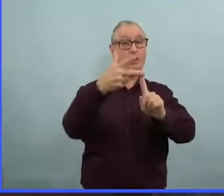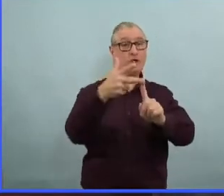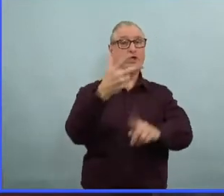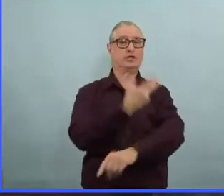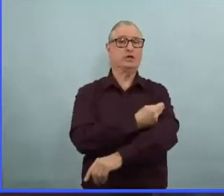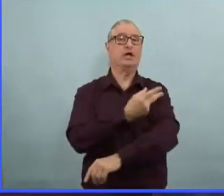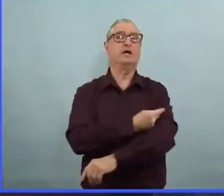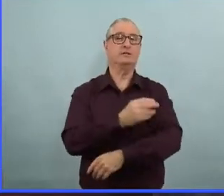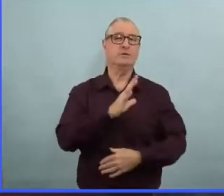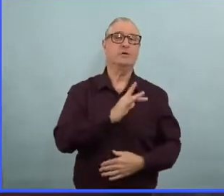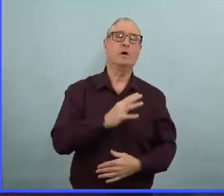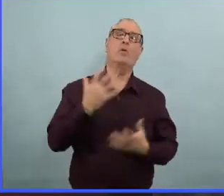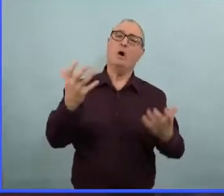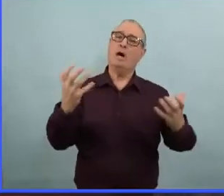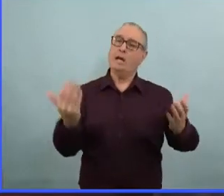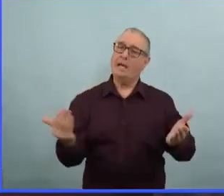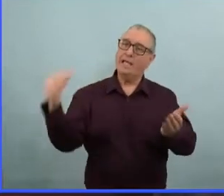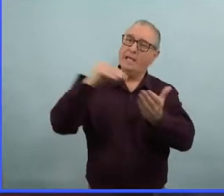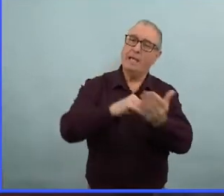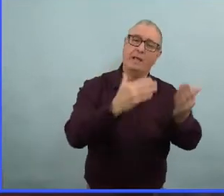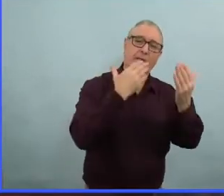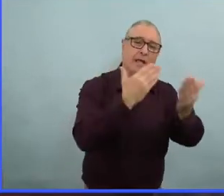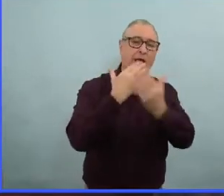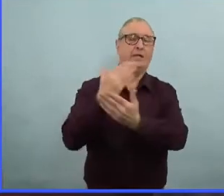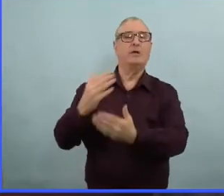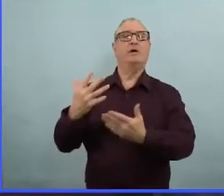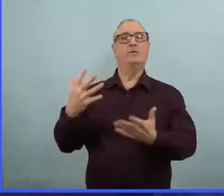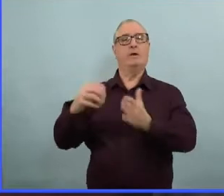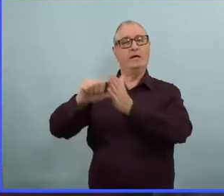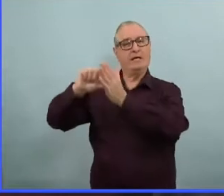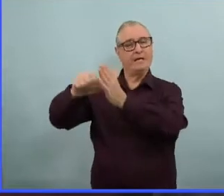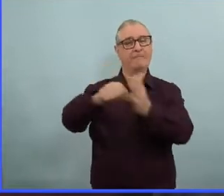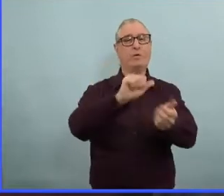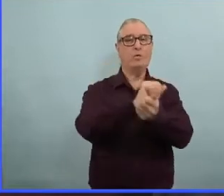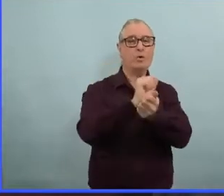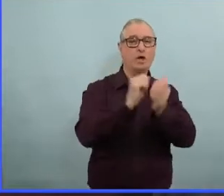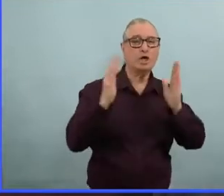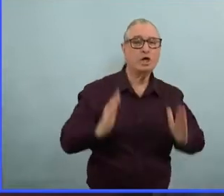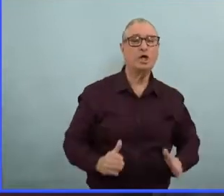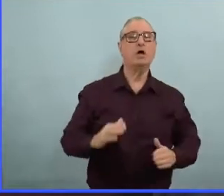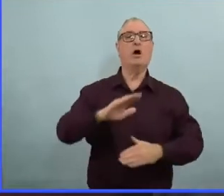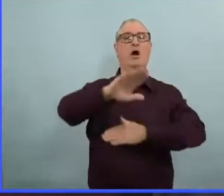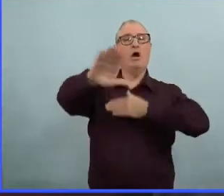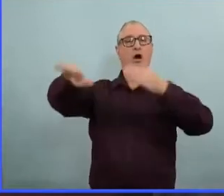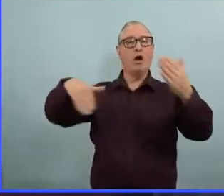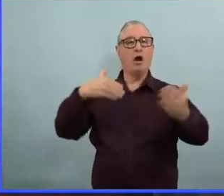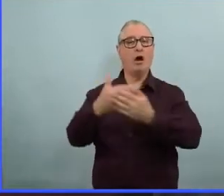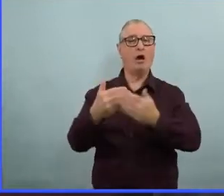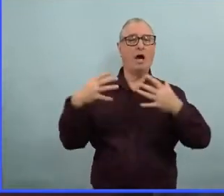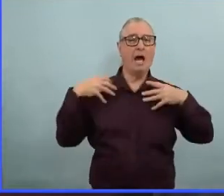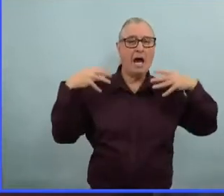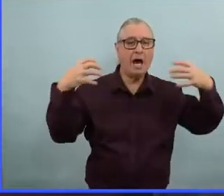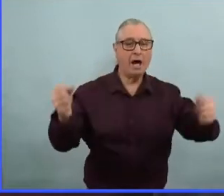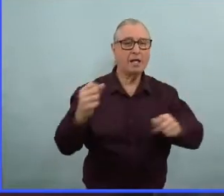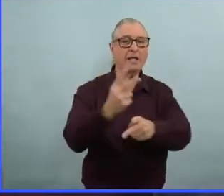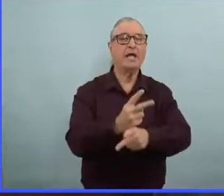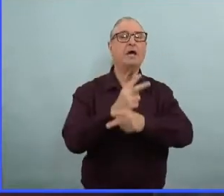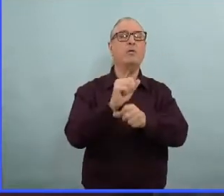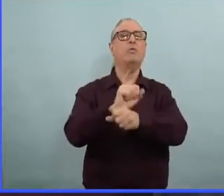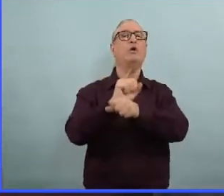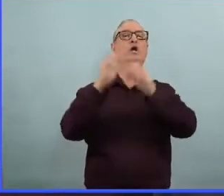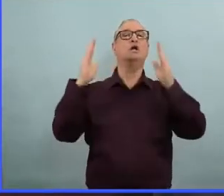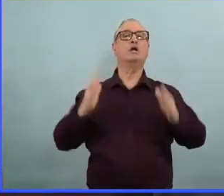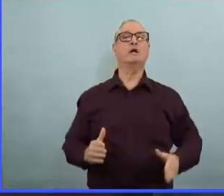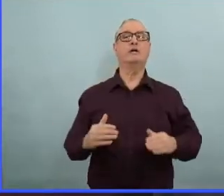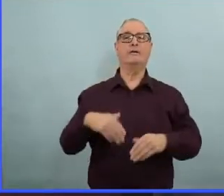les gestes de base. Je veux remercier tous nos travailleurs de première ligne et nos travailleurs essentiels qui ont réussi à garder, à assurer la sécurité des Manitobains pendant